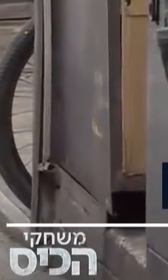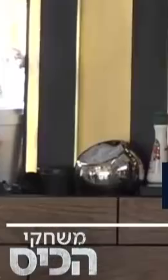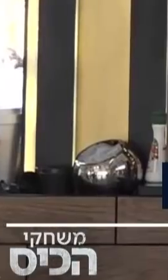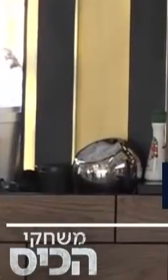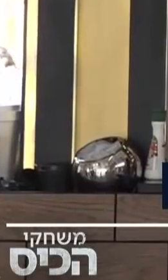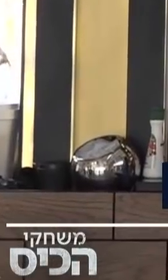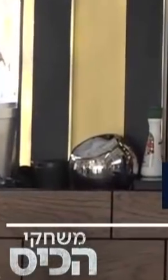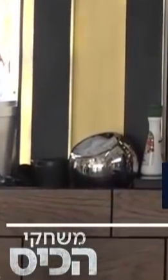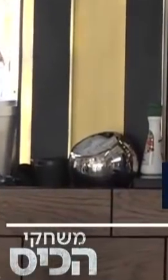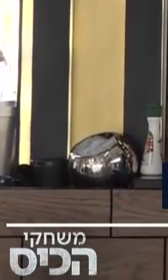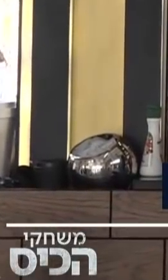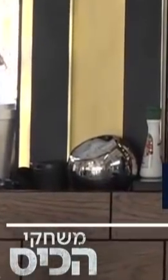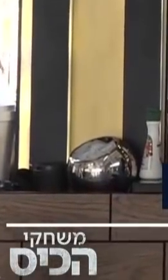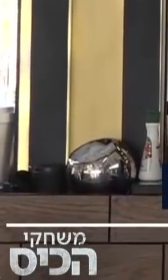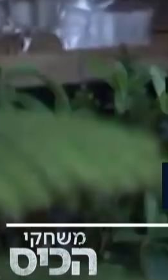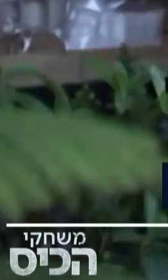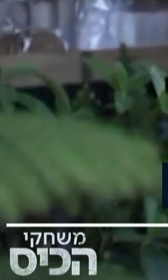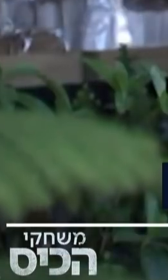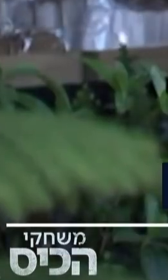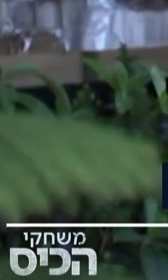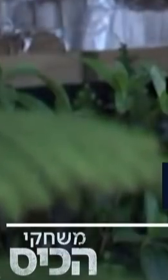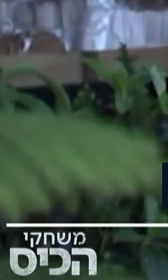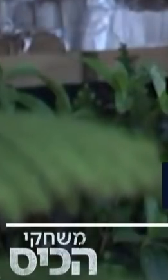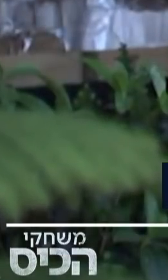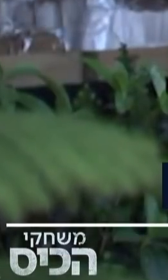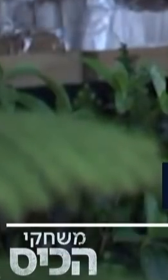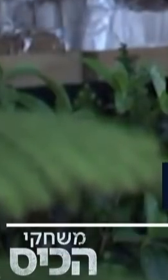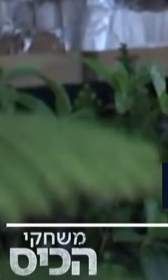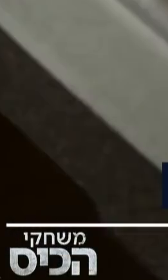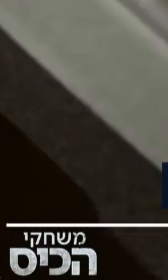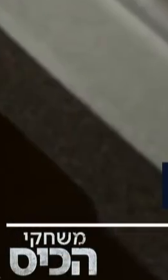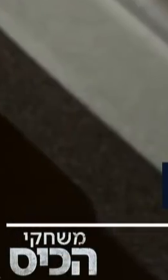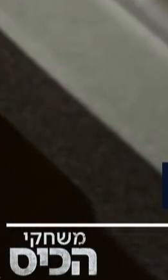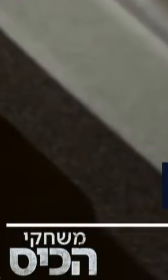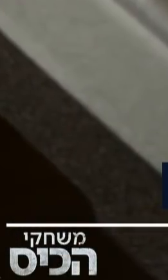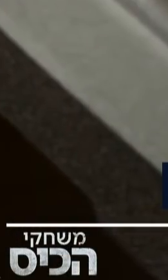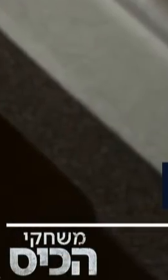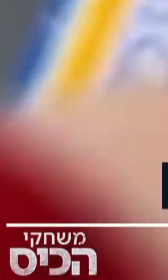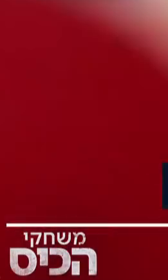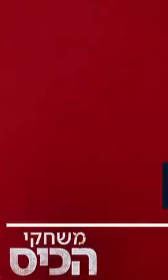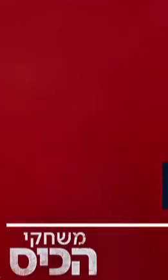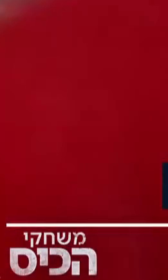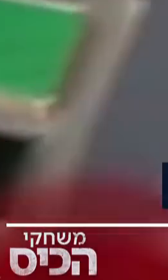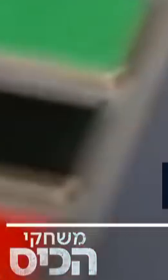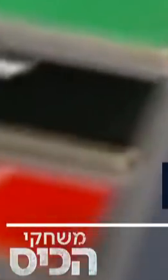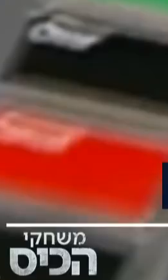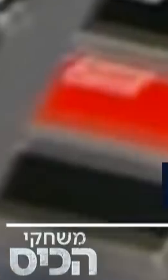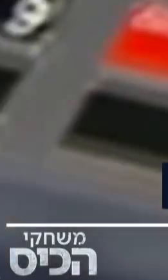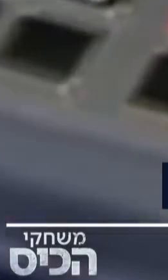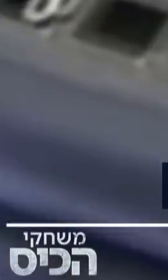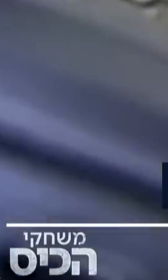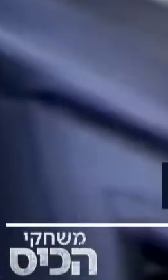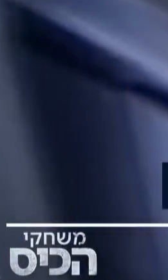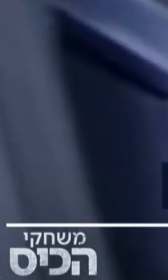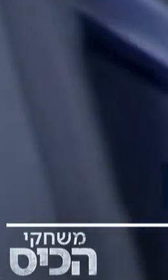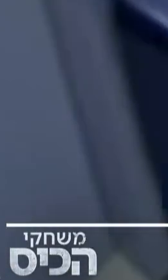הקורונה. כך עולה מנתונים שמפרסמת הסוכנות לעסקים קטנים ובינוניים. מנתוני הסוכנות עולה שהביקוש לאשראי